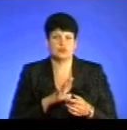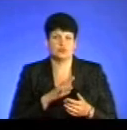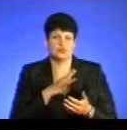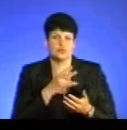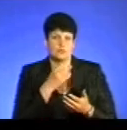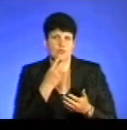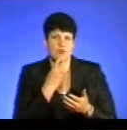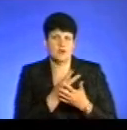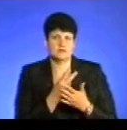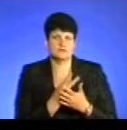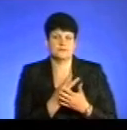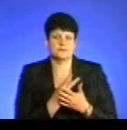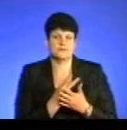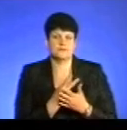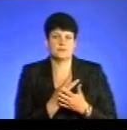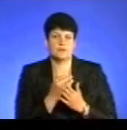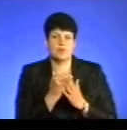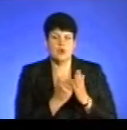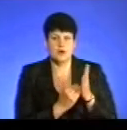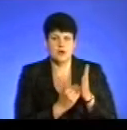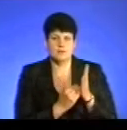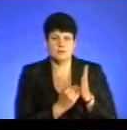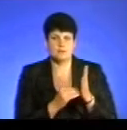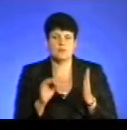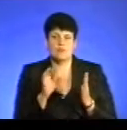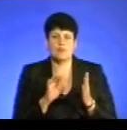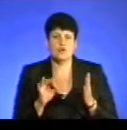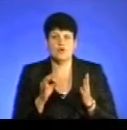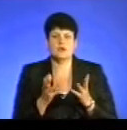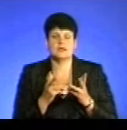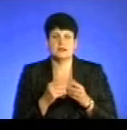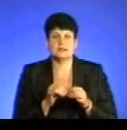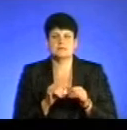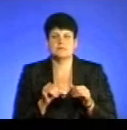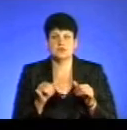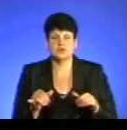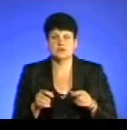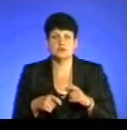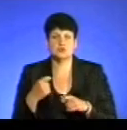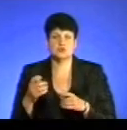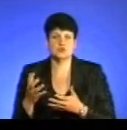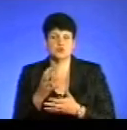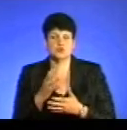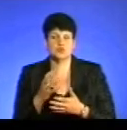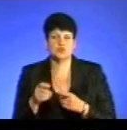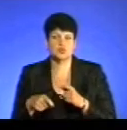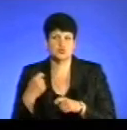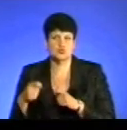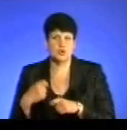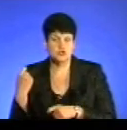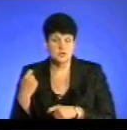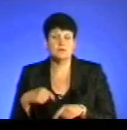програмі про збільшення кількості злочинів, вони так само